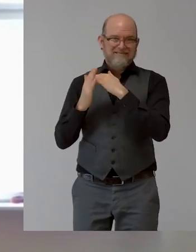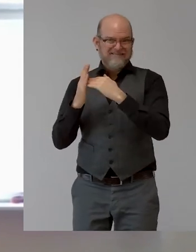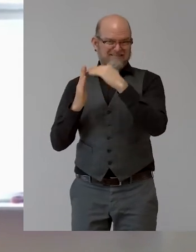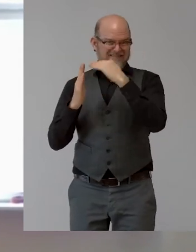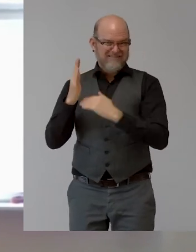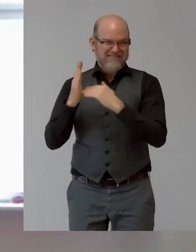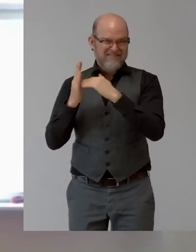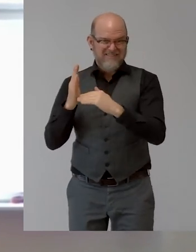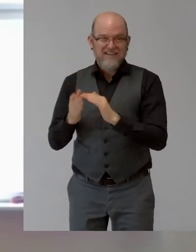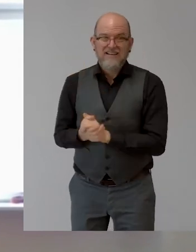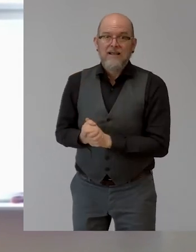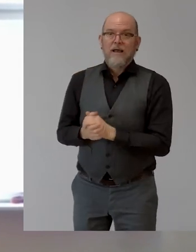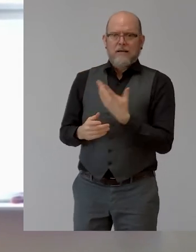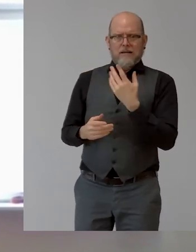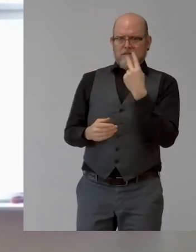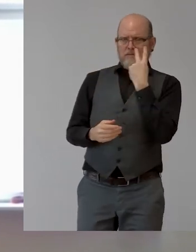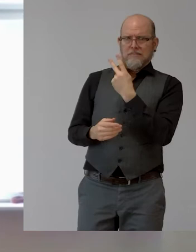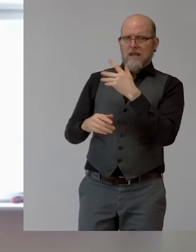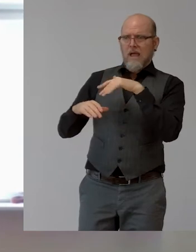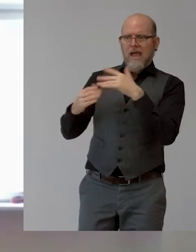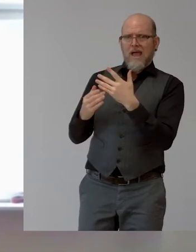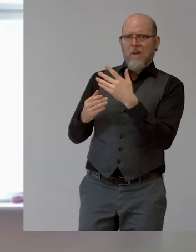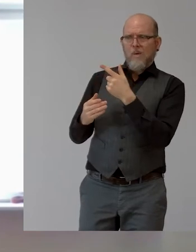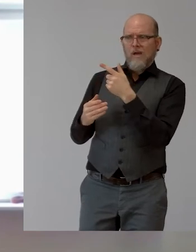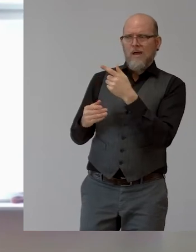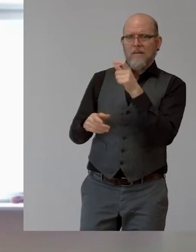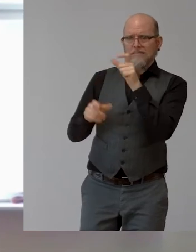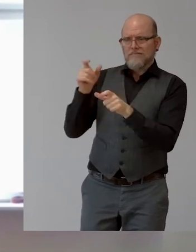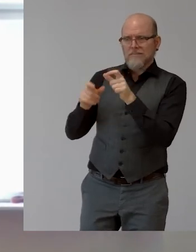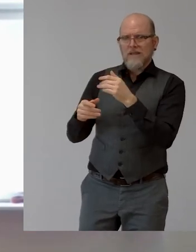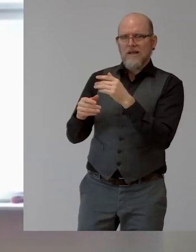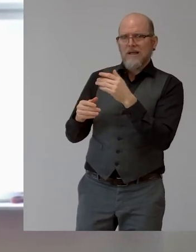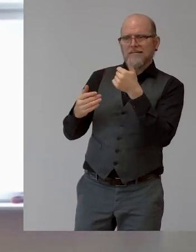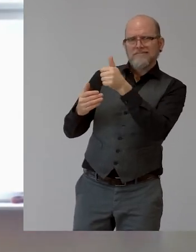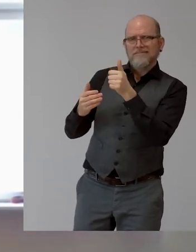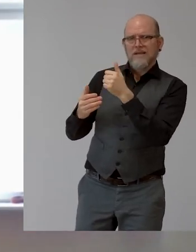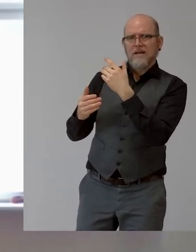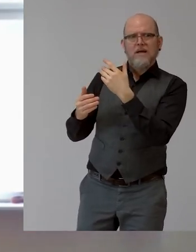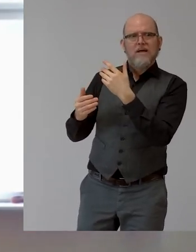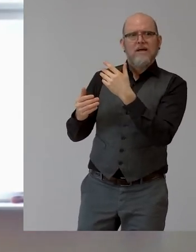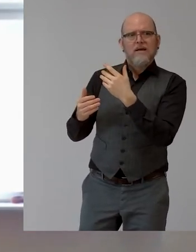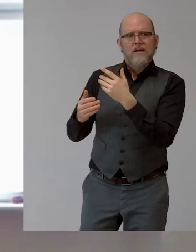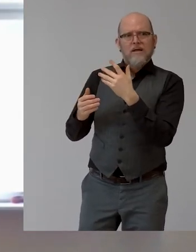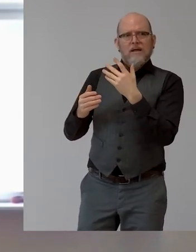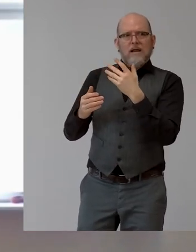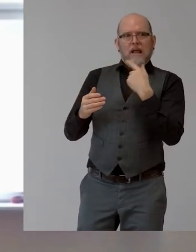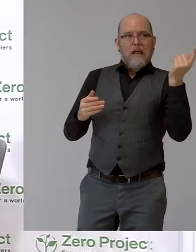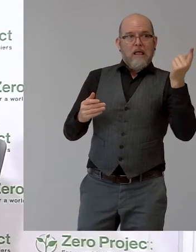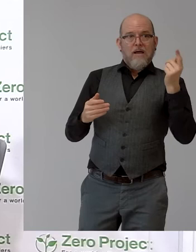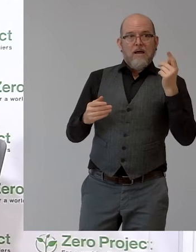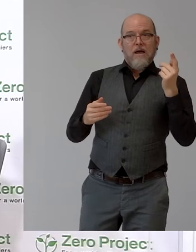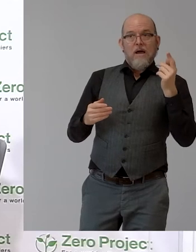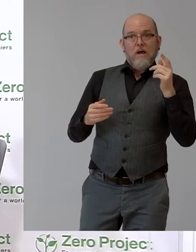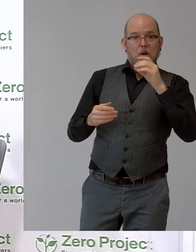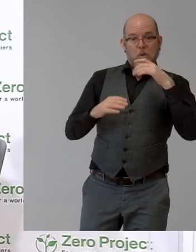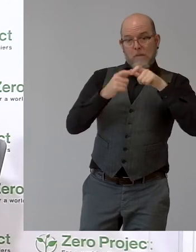zu beschäftigen, nämlich, dass sie für die Quote zählen und dass für eine Person keine Ausgleichssachse gezahlt werden muss. Herr das war ein sehr, sehr gutes